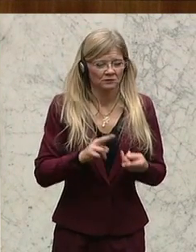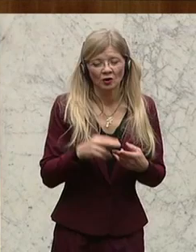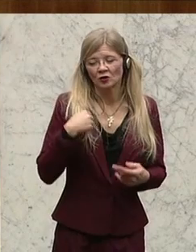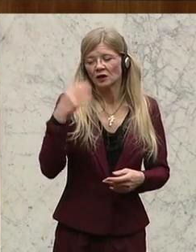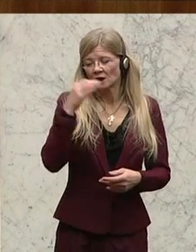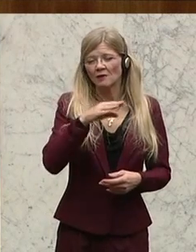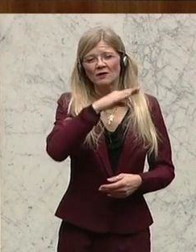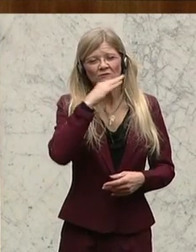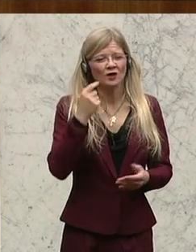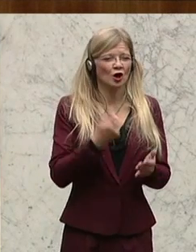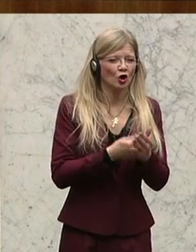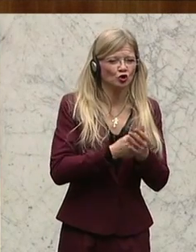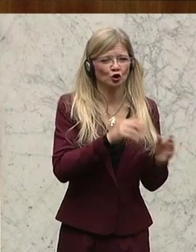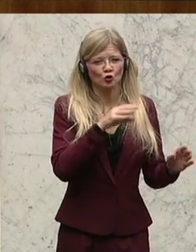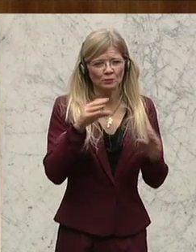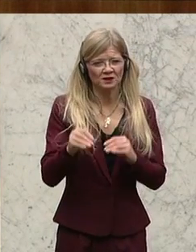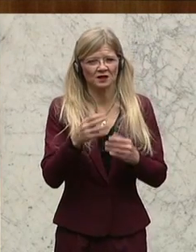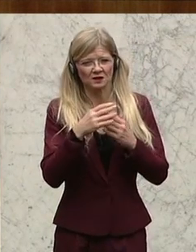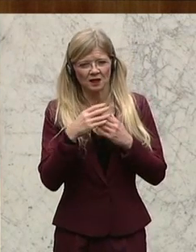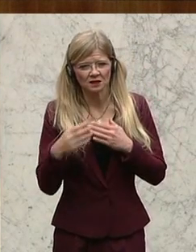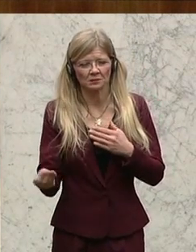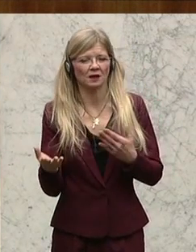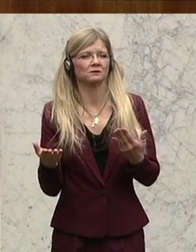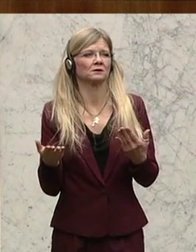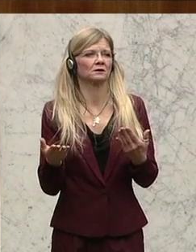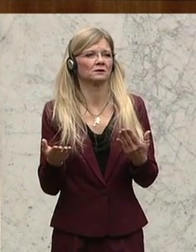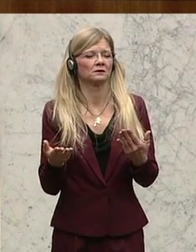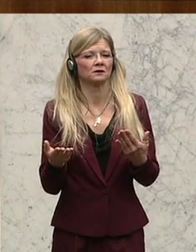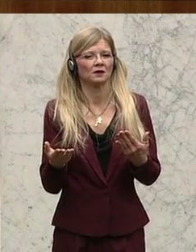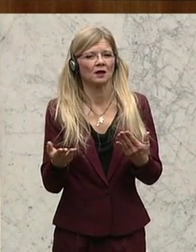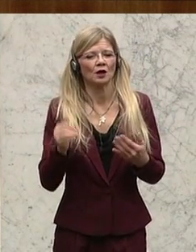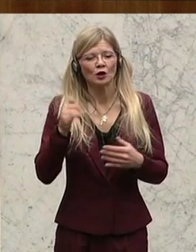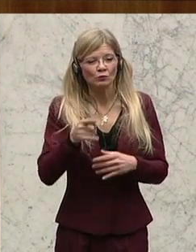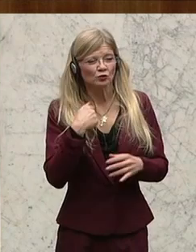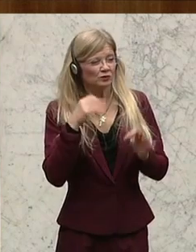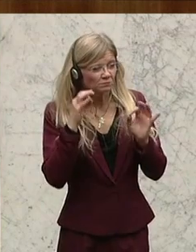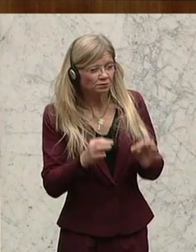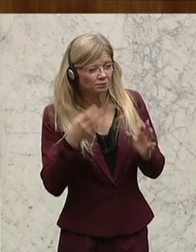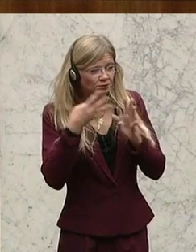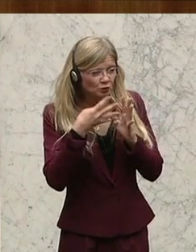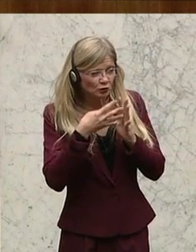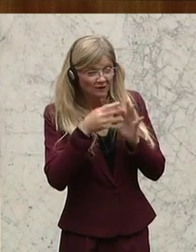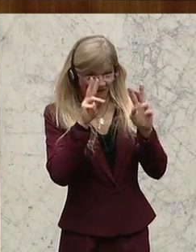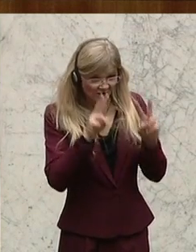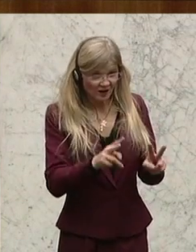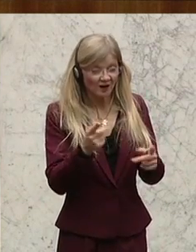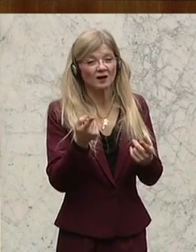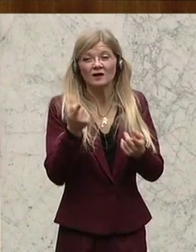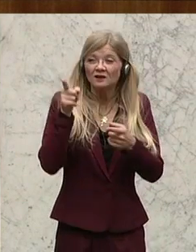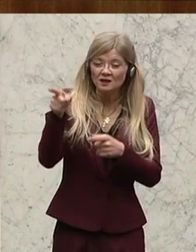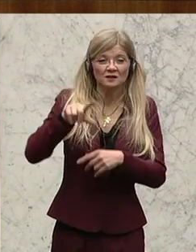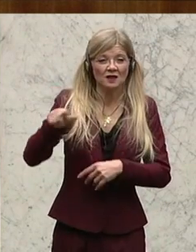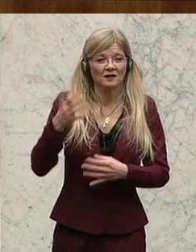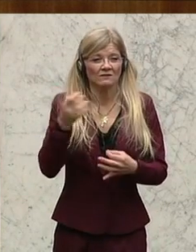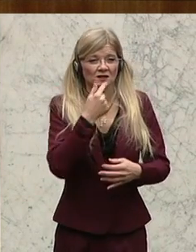Kosten von Übersetzern, von Experten, die die Stimmen dann replizieren müssen, ob die wirklich aus diesem Plan kommen, das würden Sie sich sparen. Sie